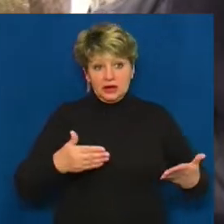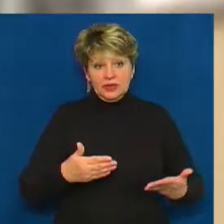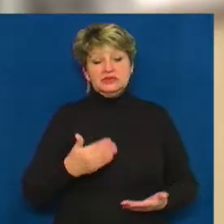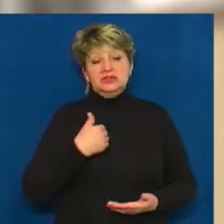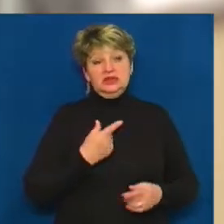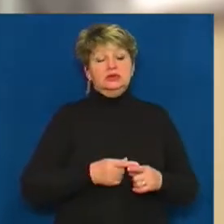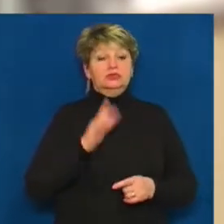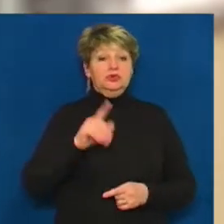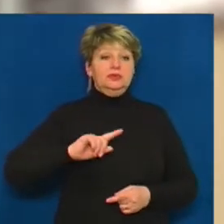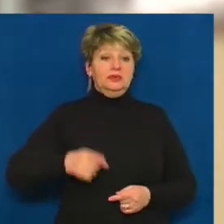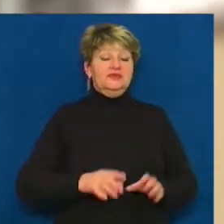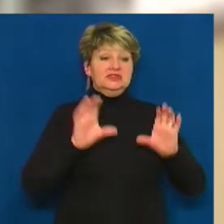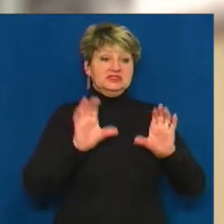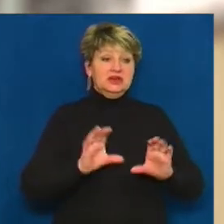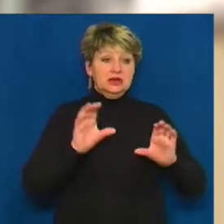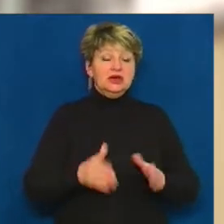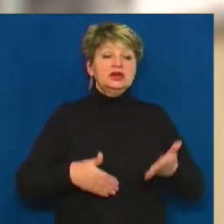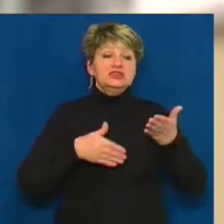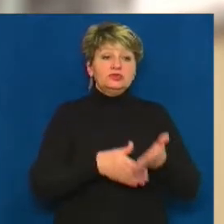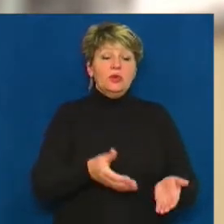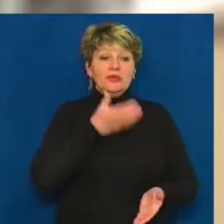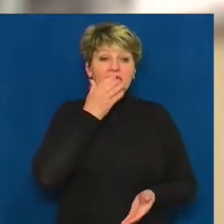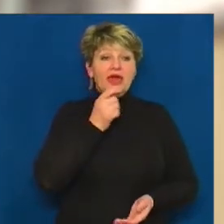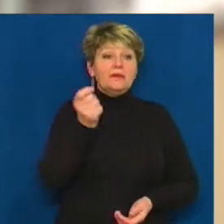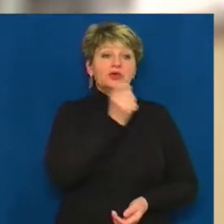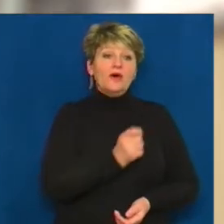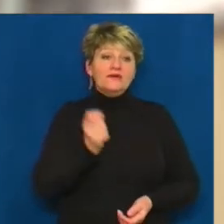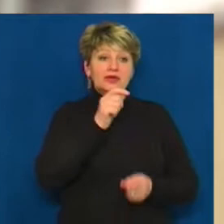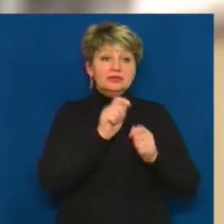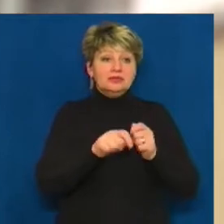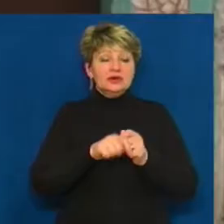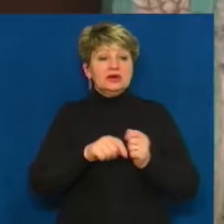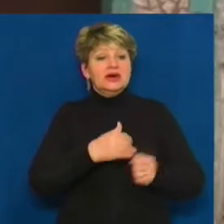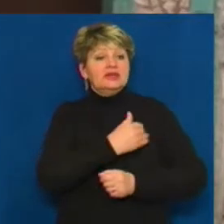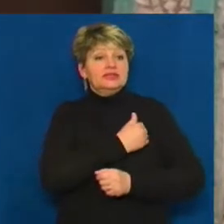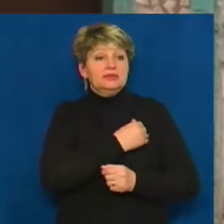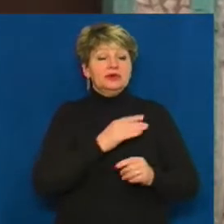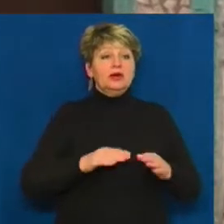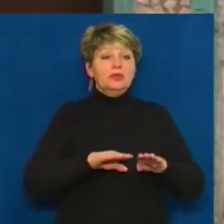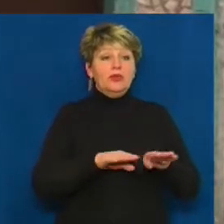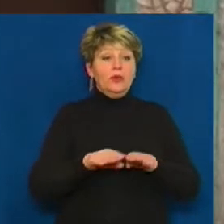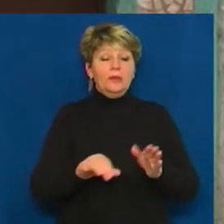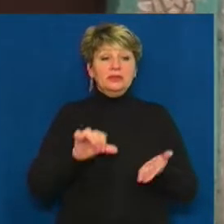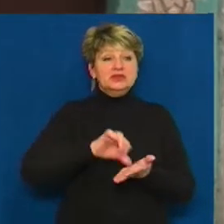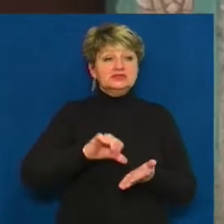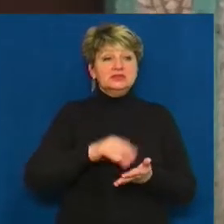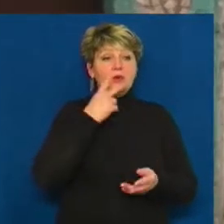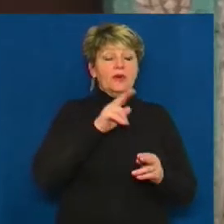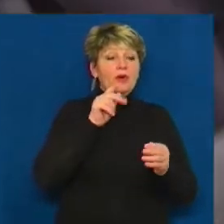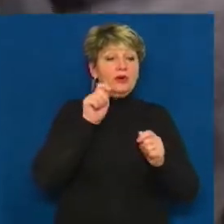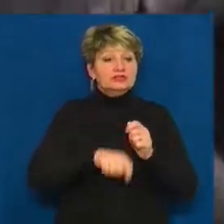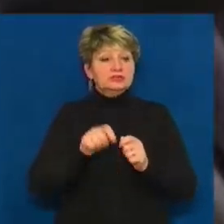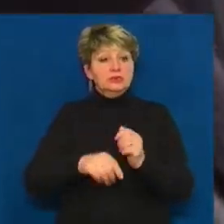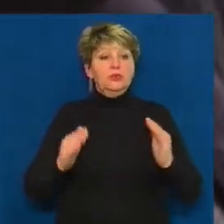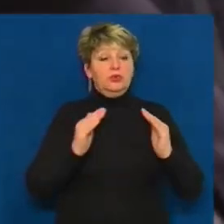законною. За допомогою тепловізора, прилада для візуалізації температурного поля, представники компанії оглядають будинок.